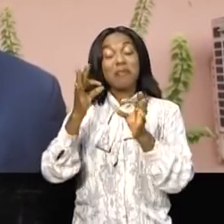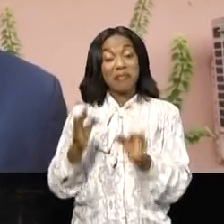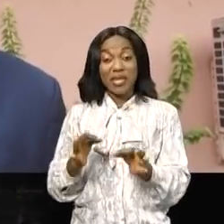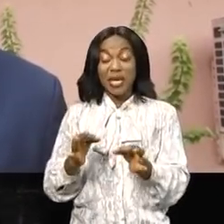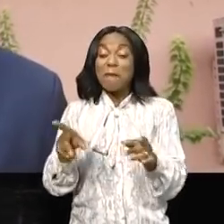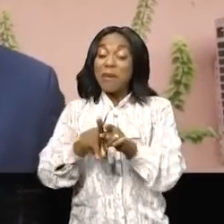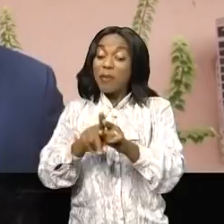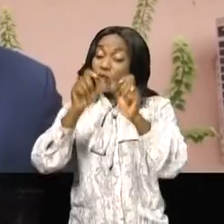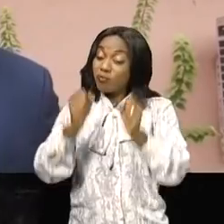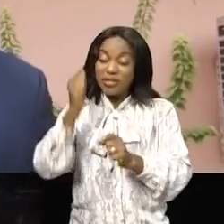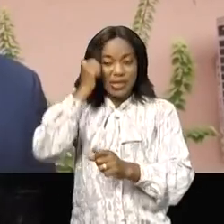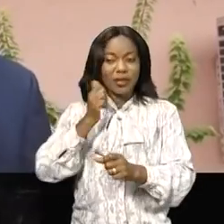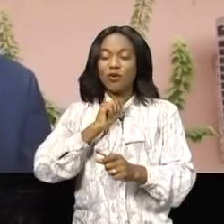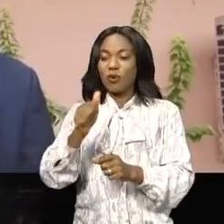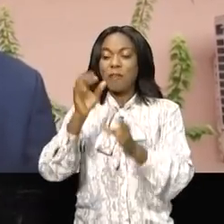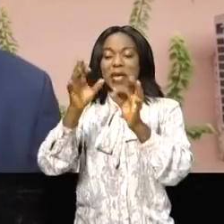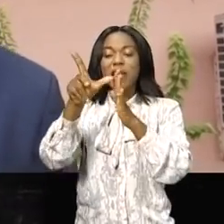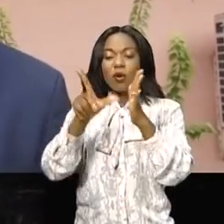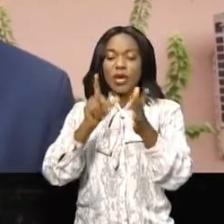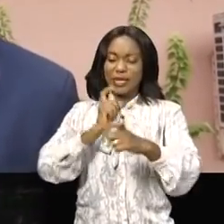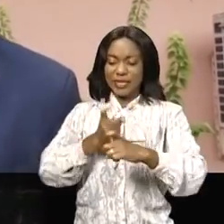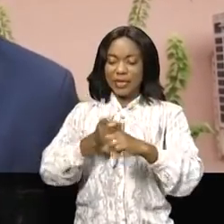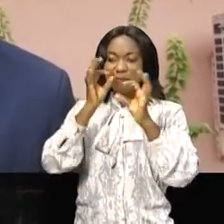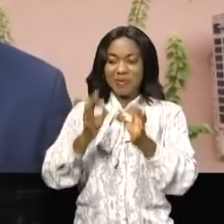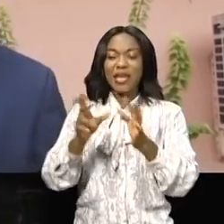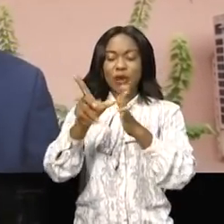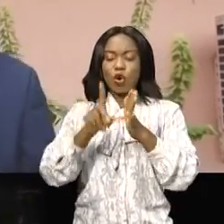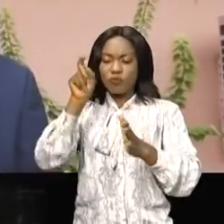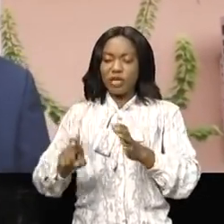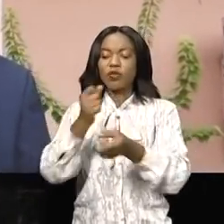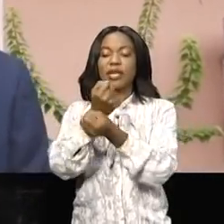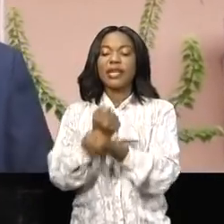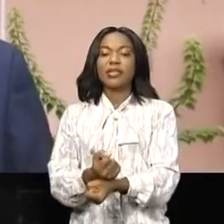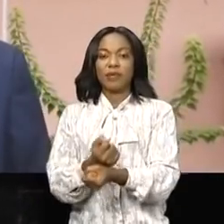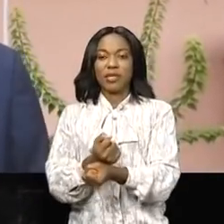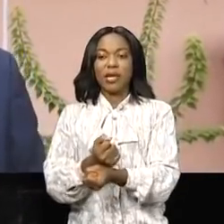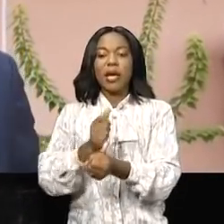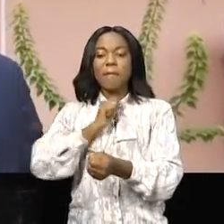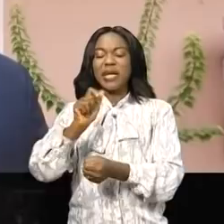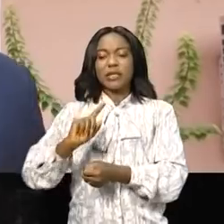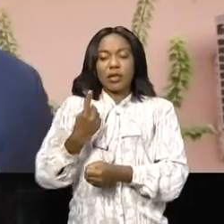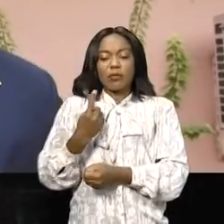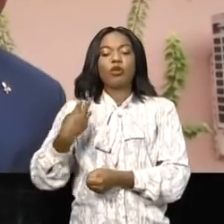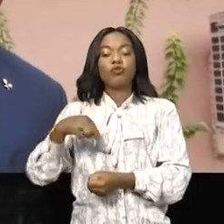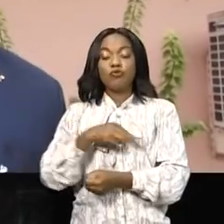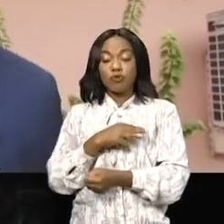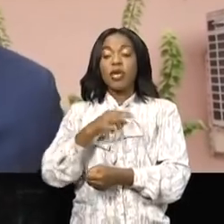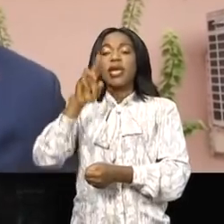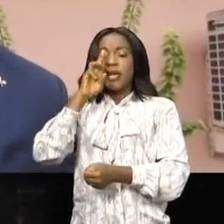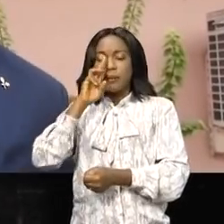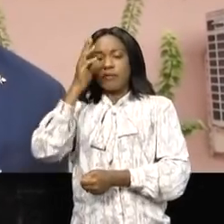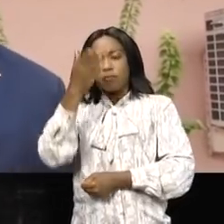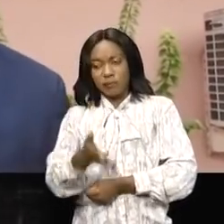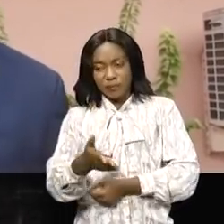la loi est dure, mais c la loi. Nous sommes obligés de respecter, pas seulement nous, les Sénégalais, les Maliens, les